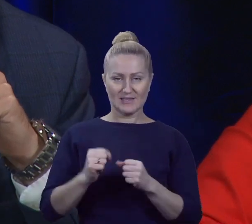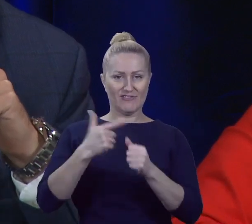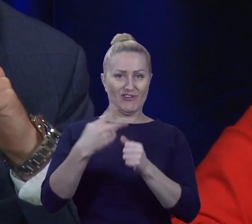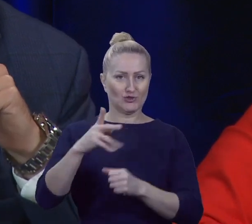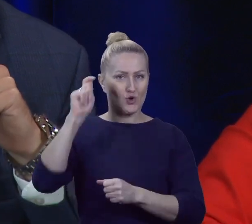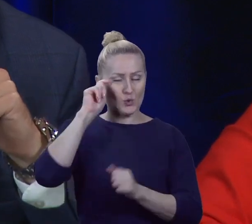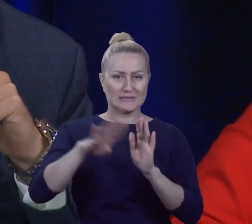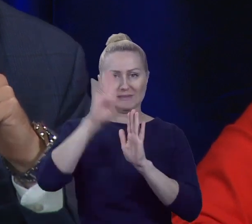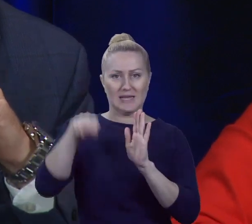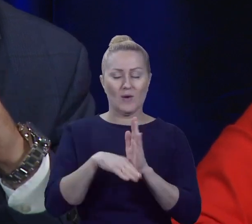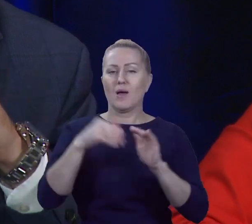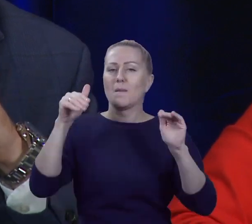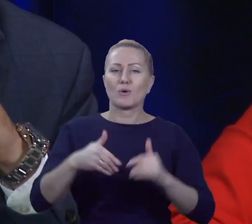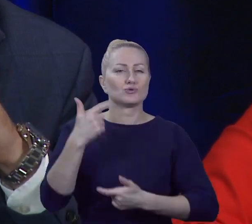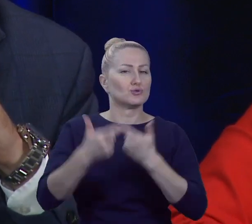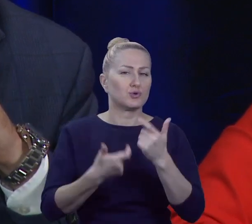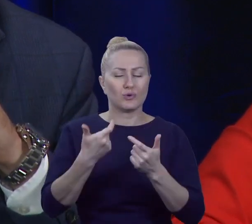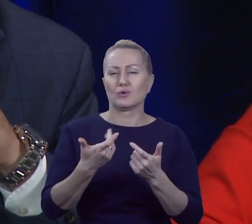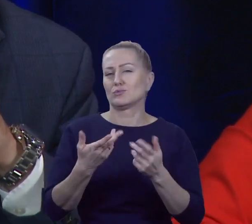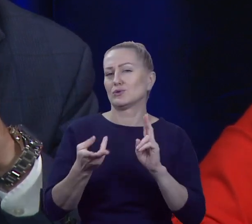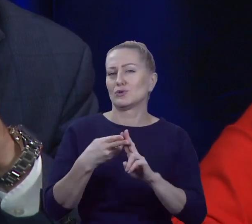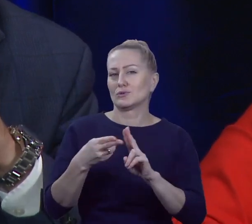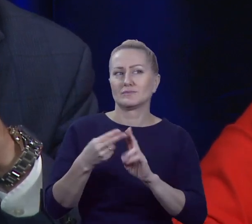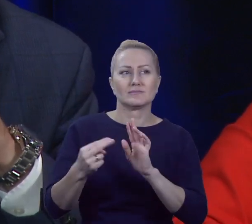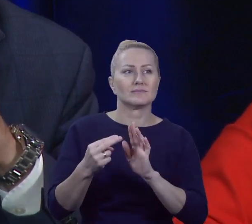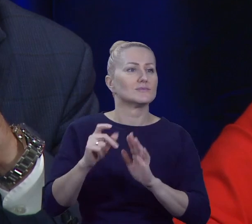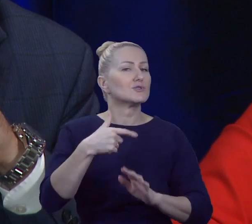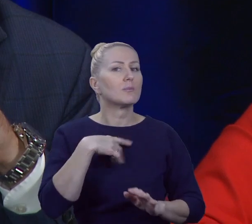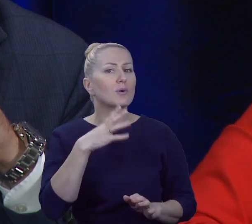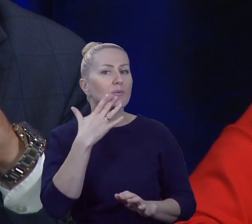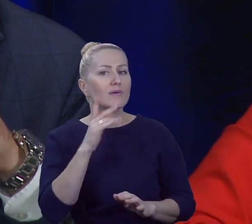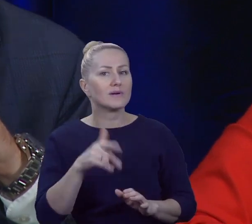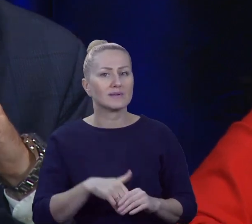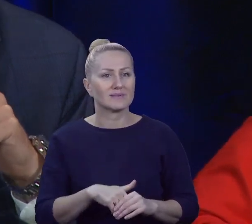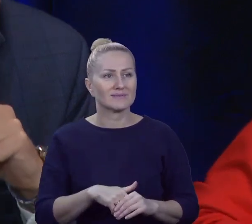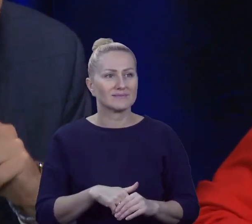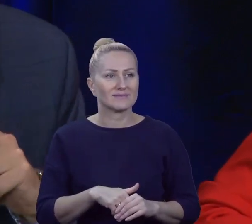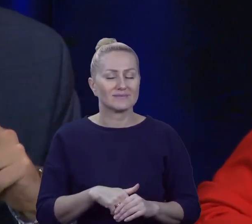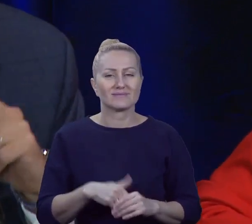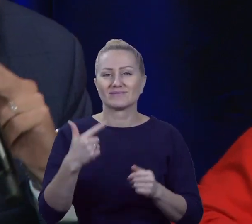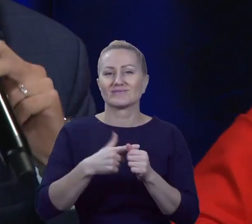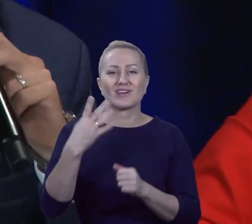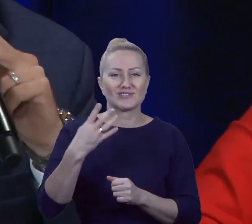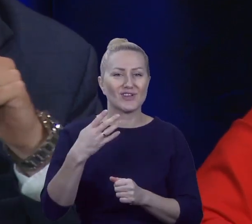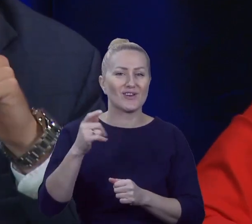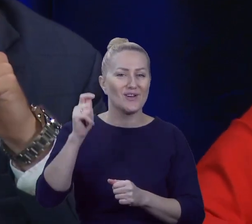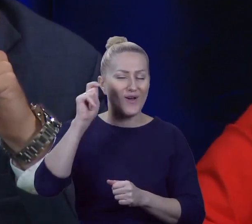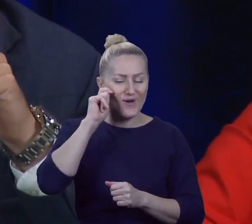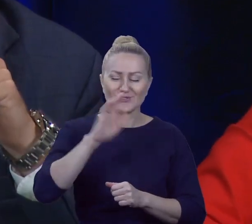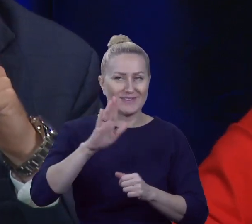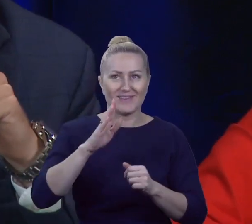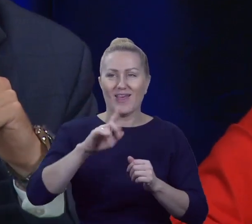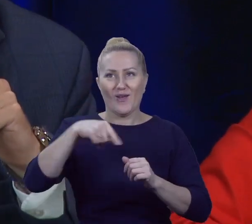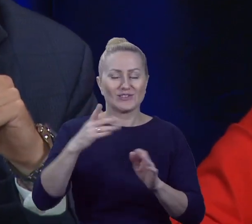poprzez różnego rodzaju... A co powiedziałem? Na 24 na godzinę. Oczywiście na dobę. To przesadziłem, że na